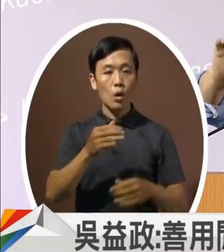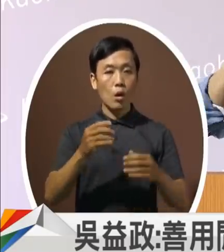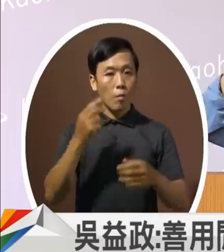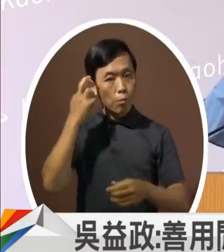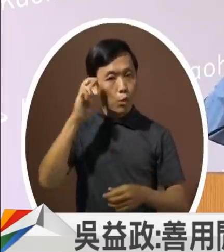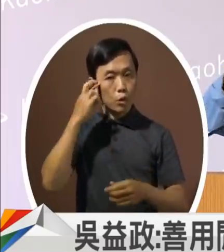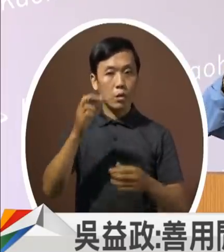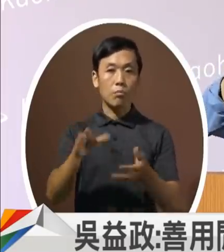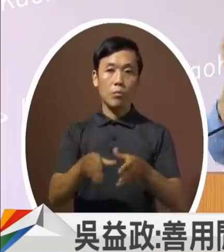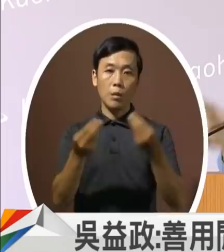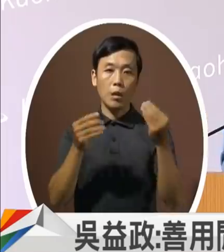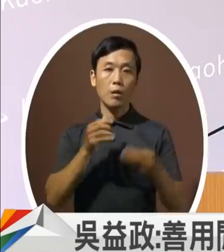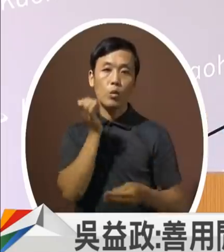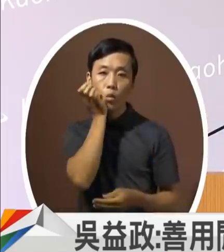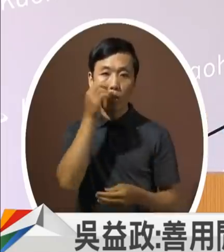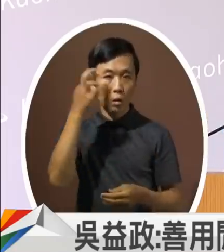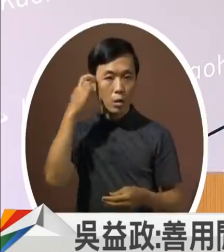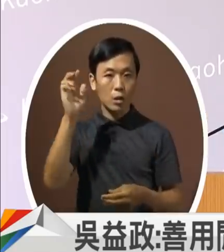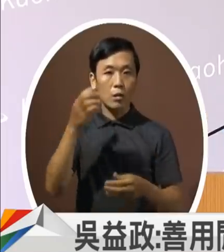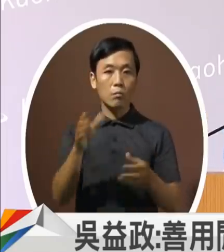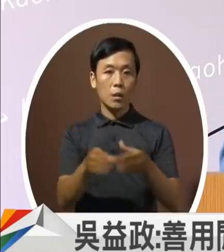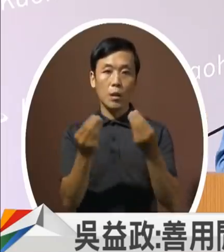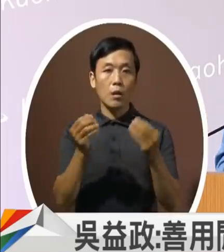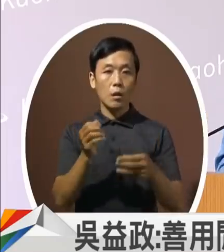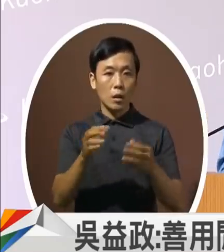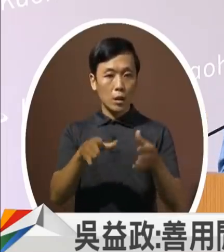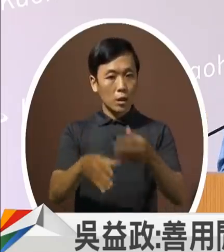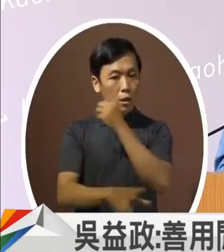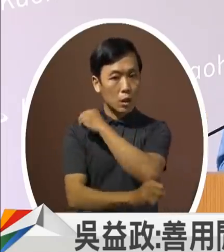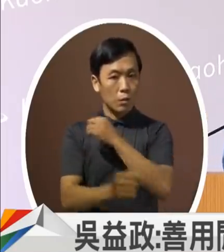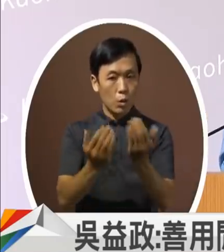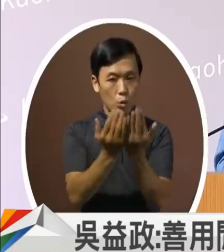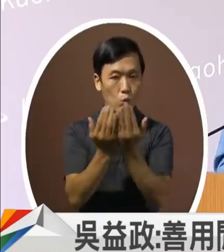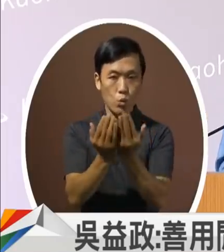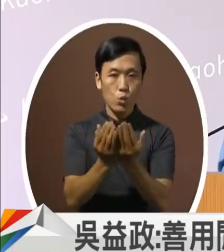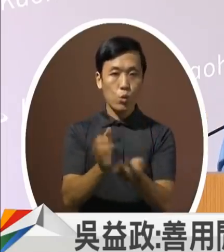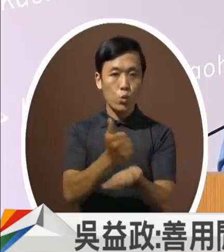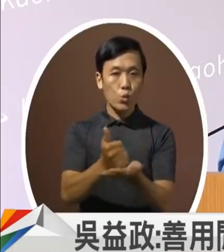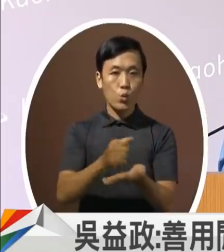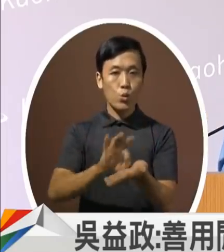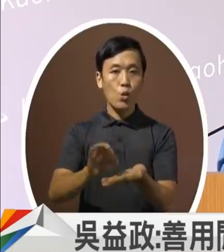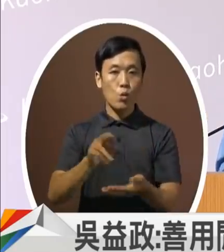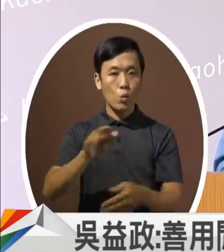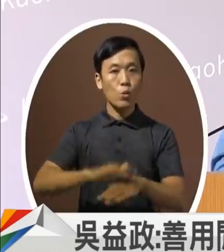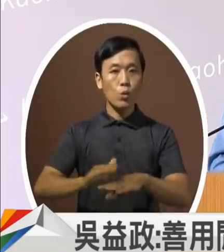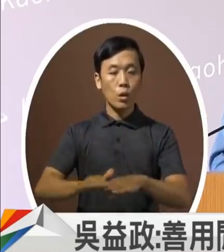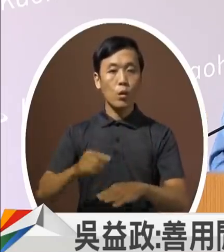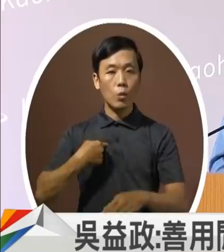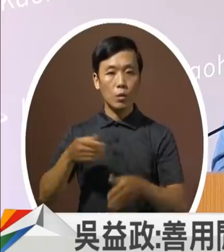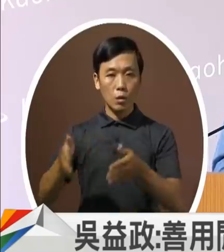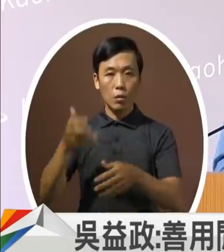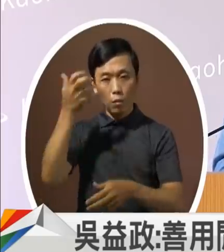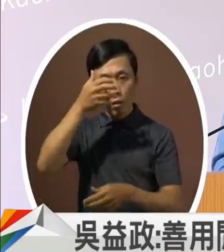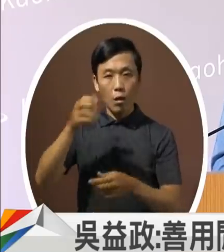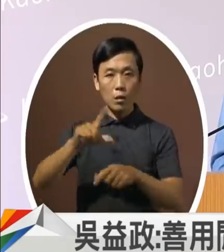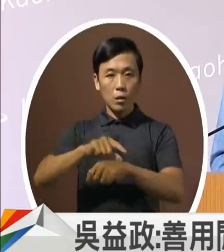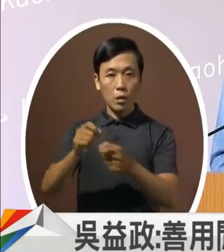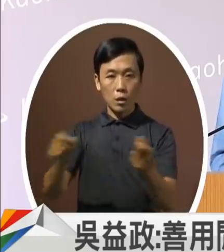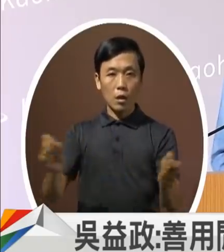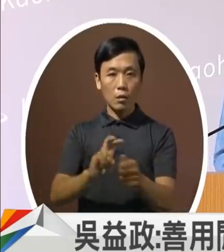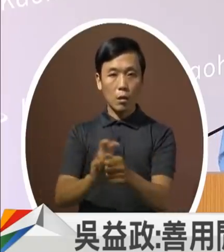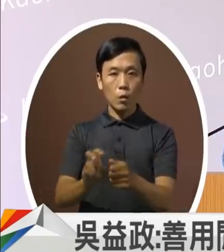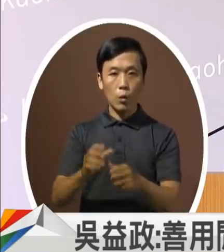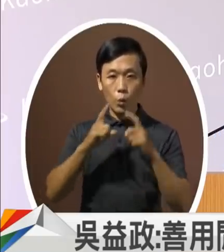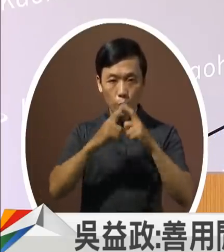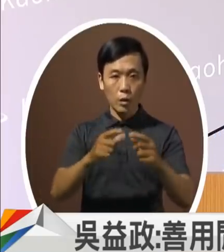再促书经济学概论初搞念一念就知道要运用这样的资源这是我对老人长照以上的回答